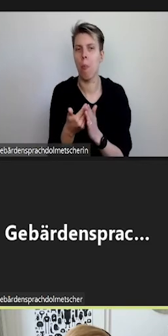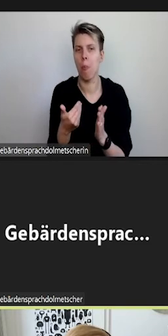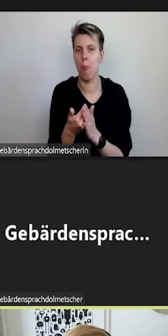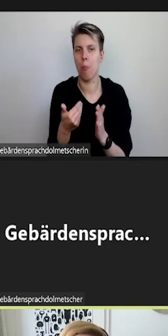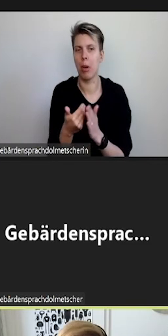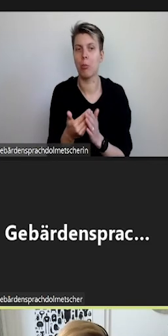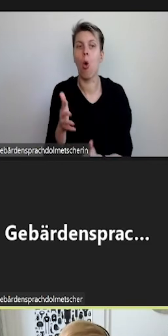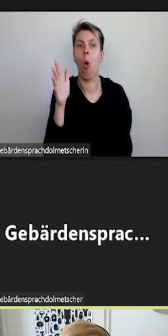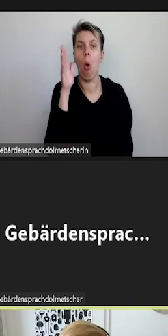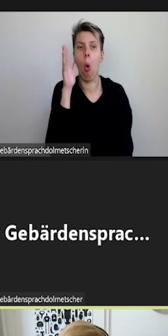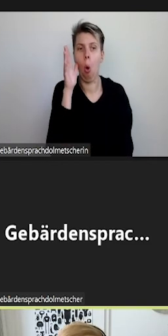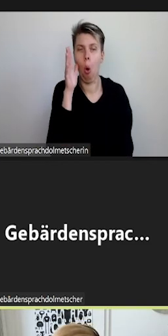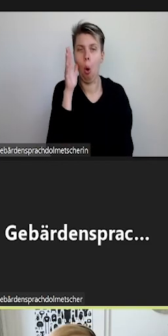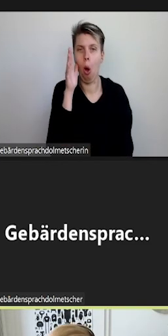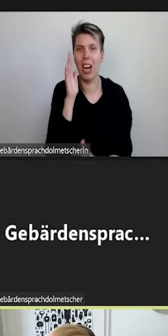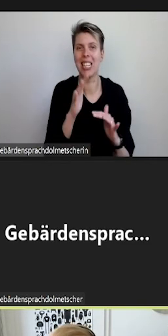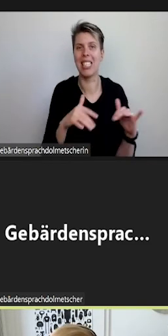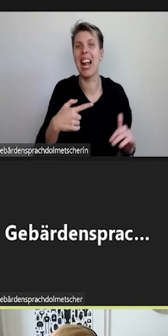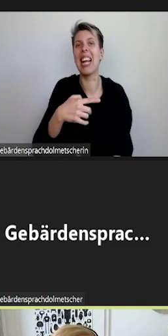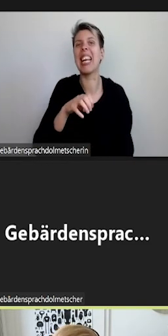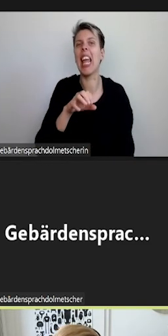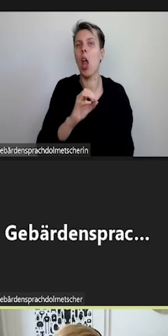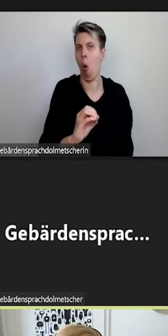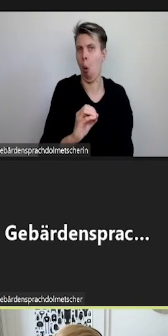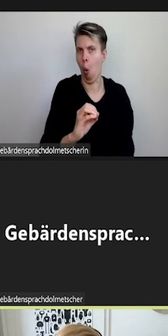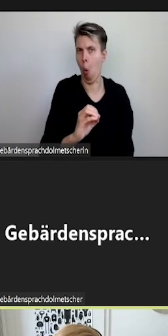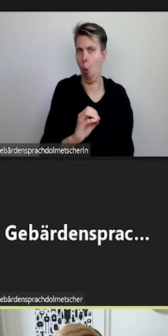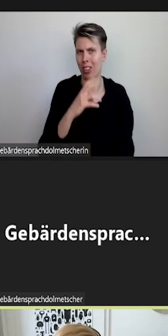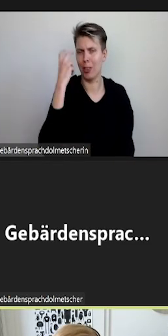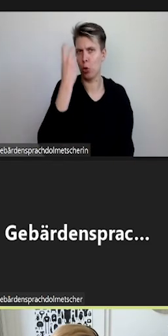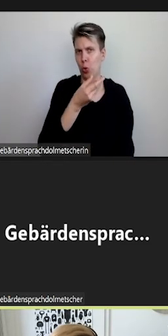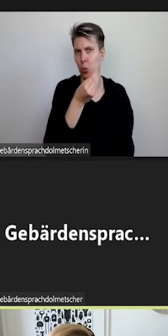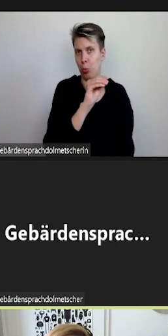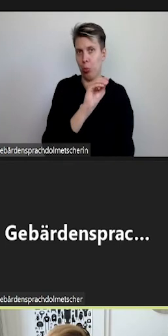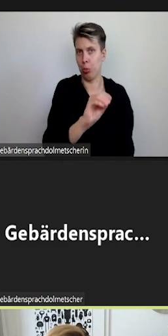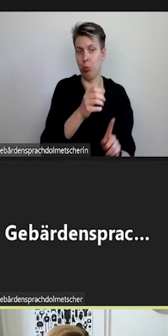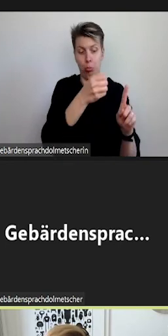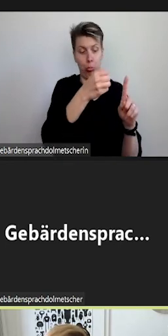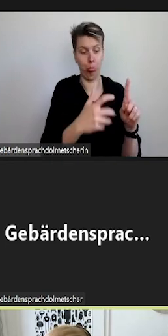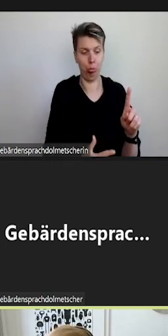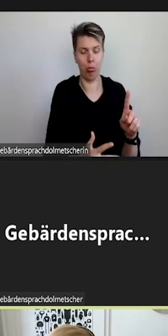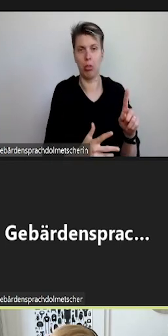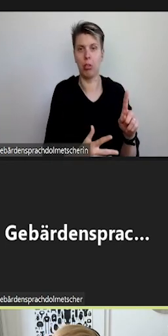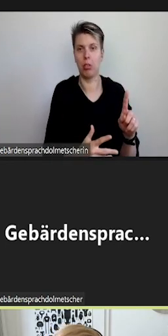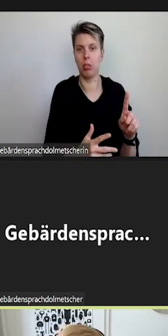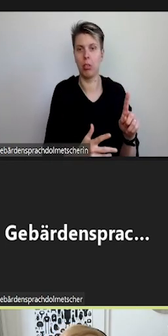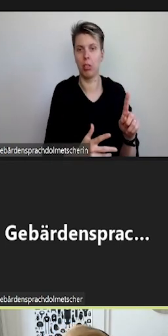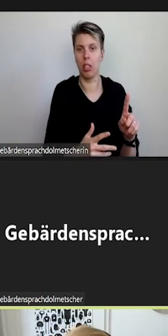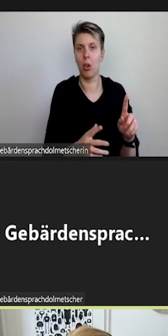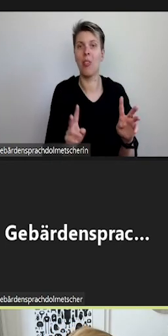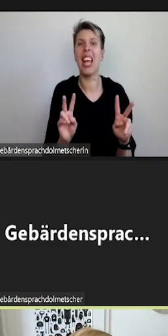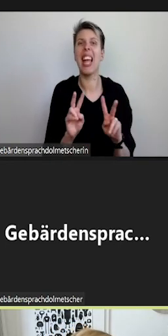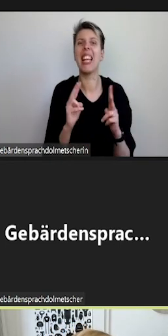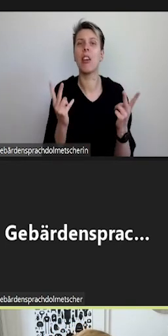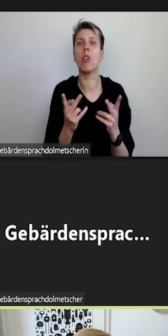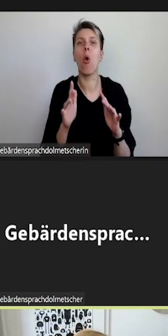Hörsäle-Geo in die Suchfunktion eingegeben hat und dann auch alle Hörsäle im geografischen Hörsaalgebäude erhält.